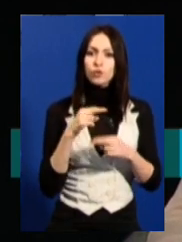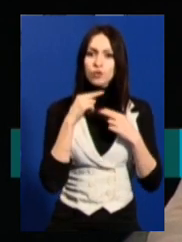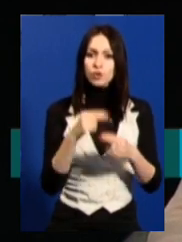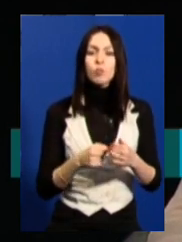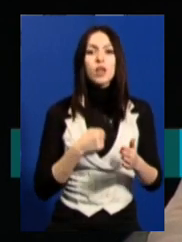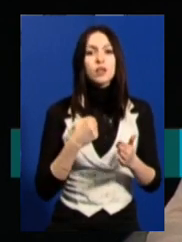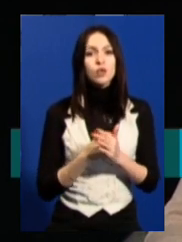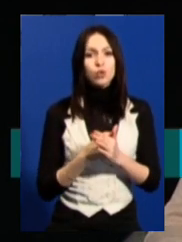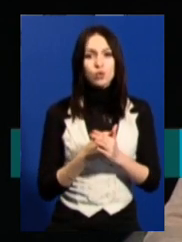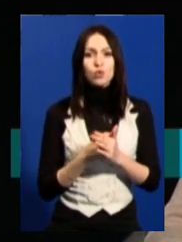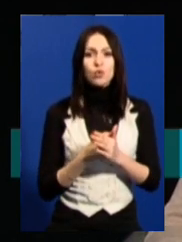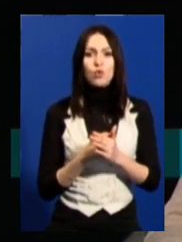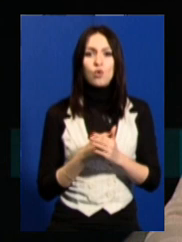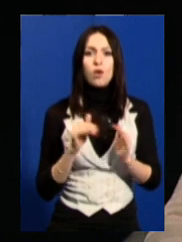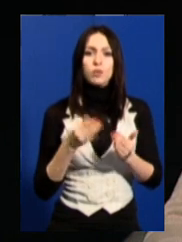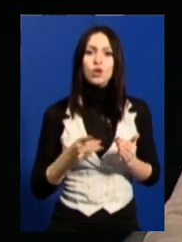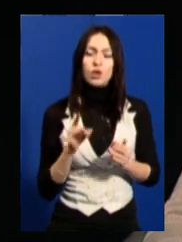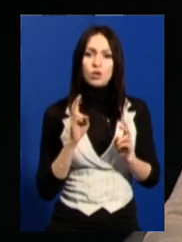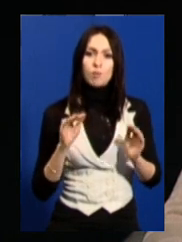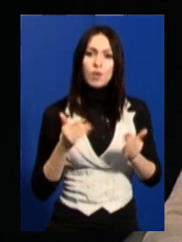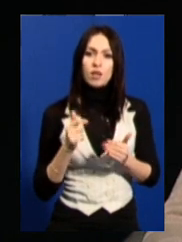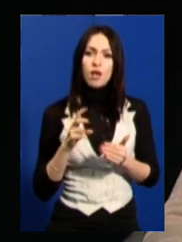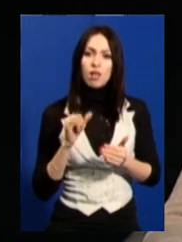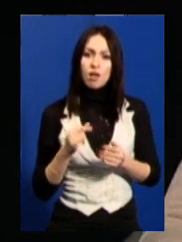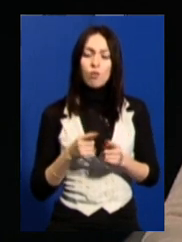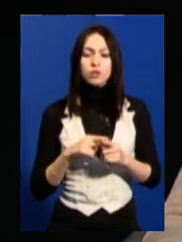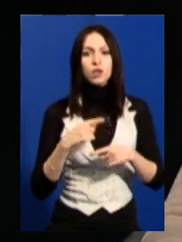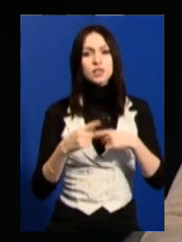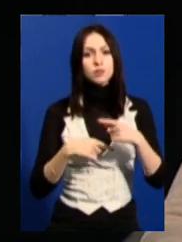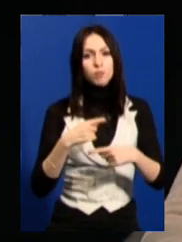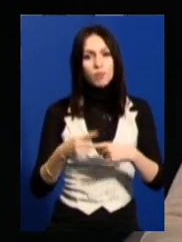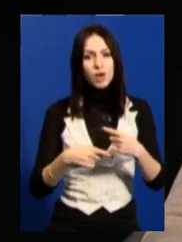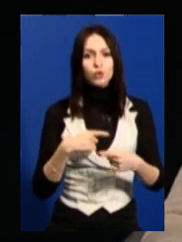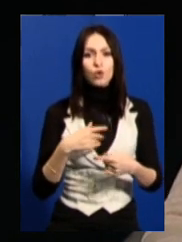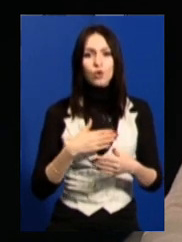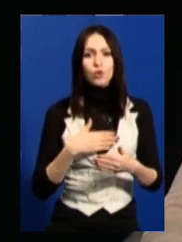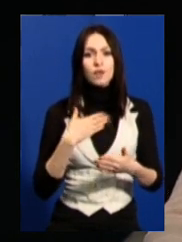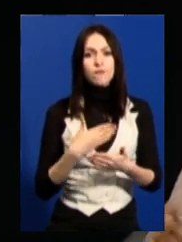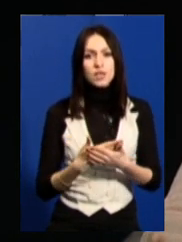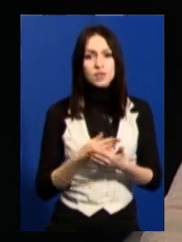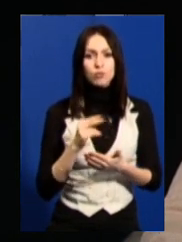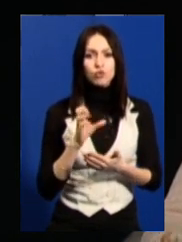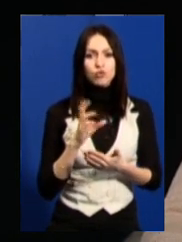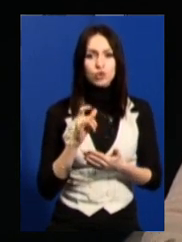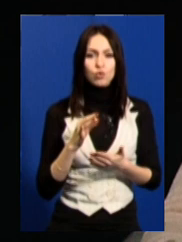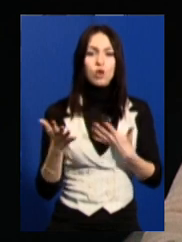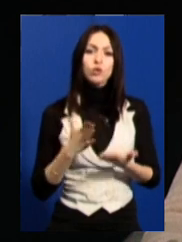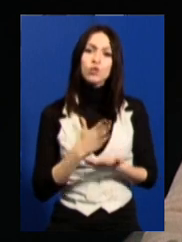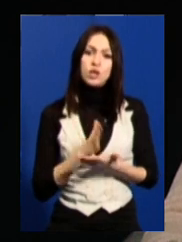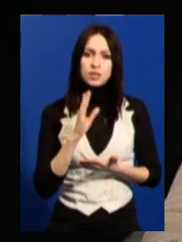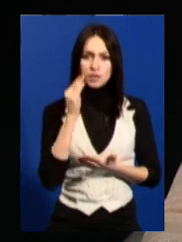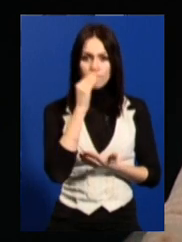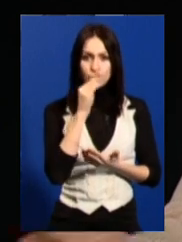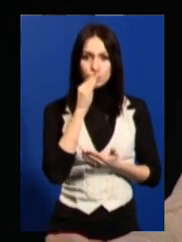до мікрорайону «Малий Галагов». Це такий спадок конструктивізму чеського, який є в Ужгороді.